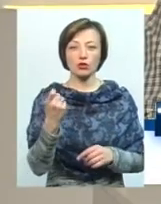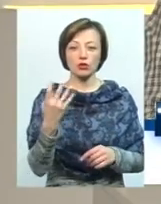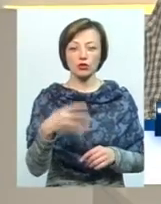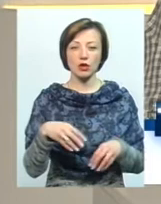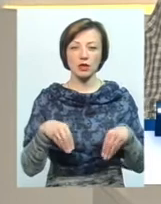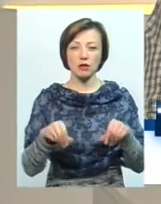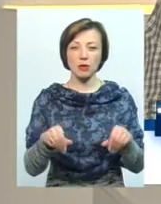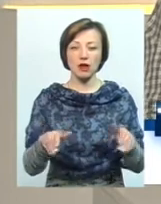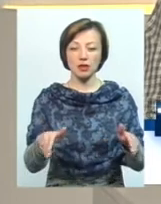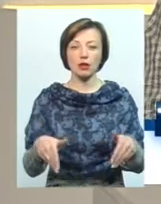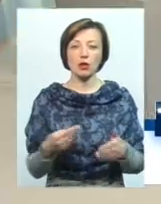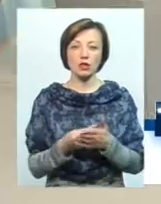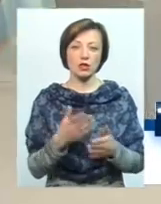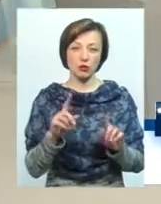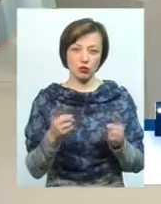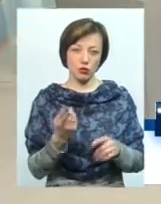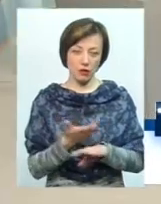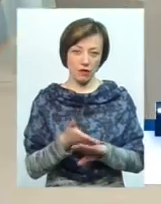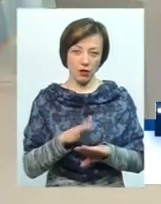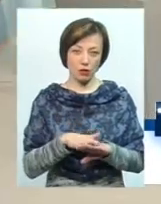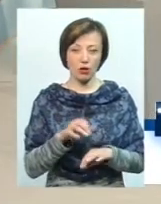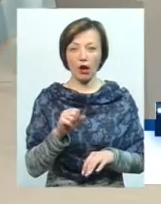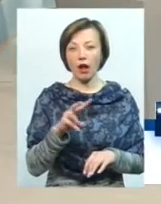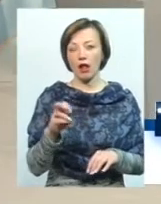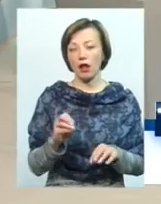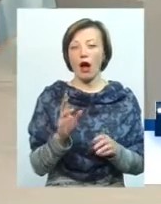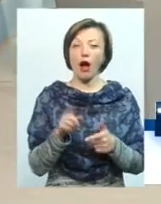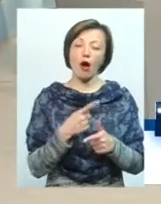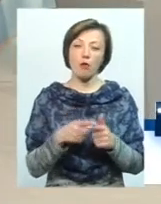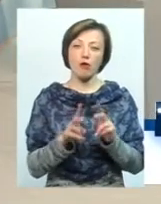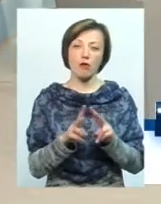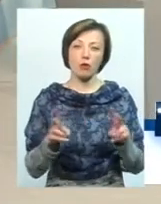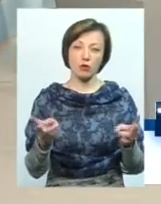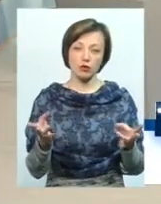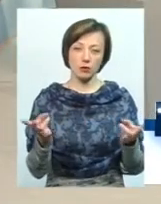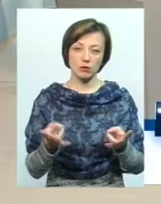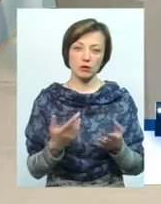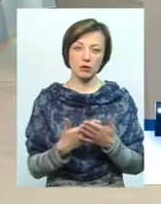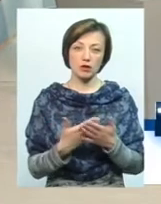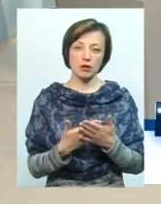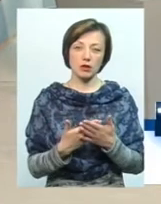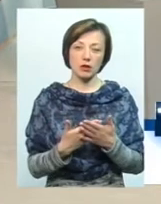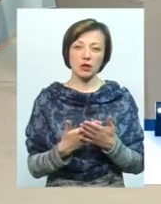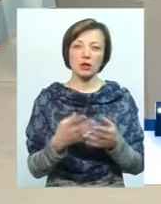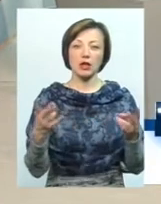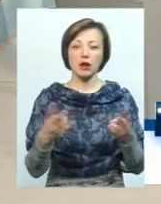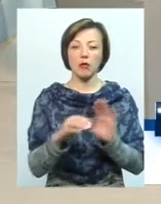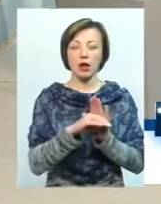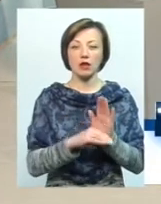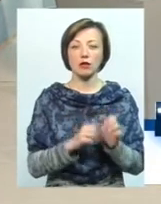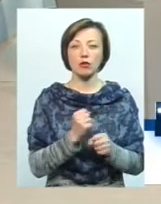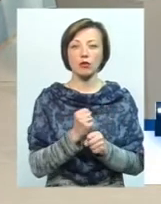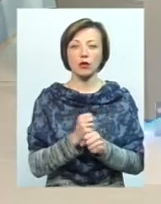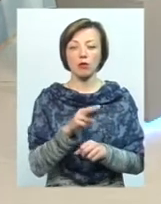ділянах і оцінити їх дуже важко, або в когось... Це потрібно різні рейтинги робити, по нерухомості, наприклад, хто